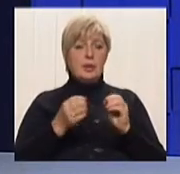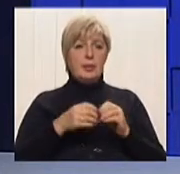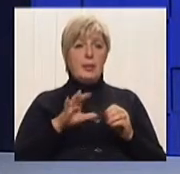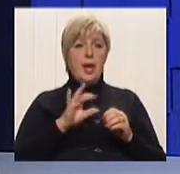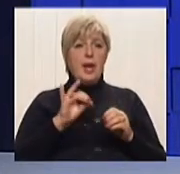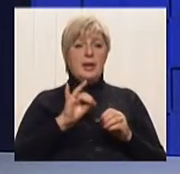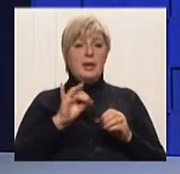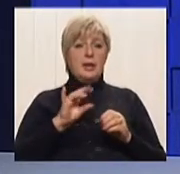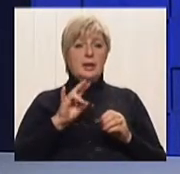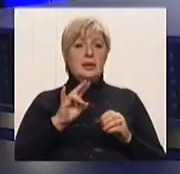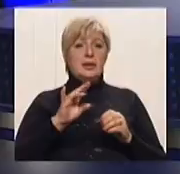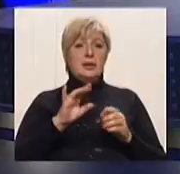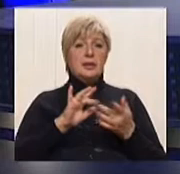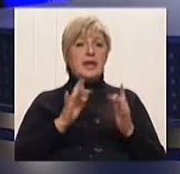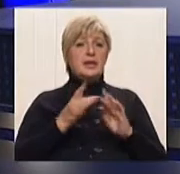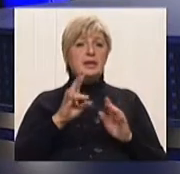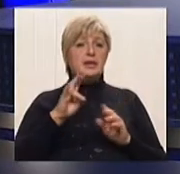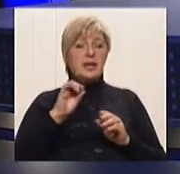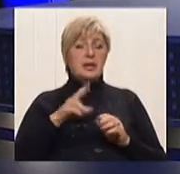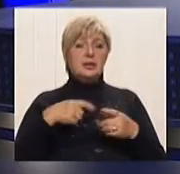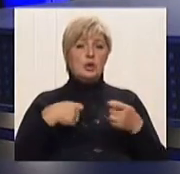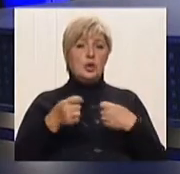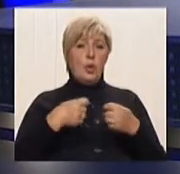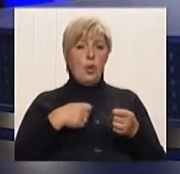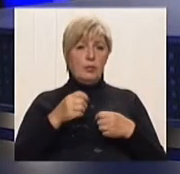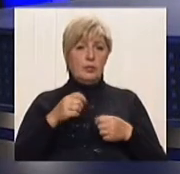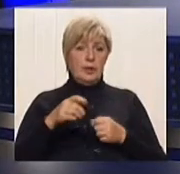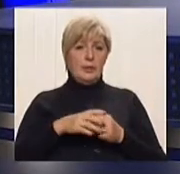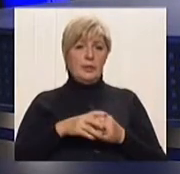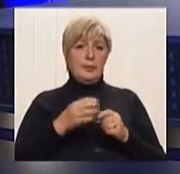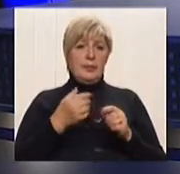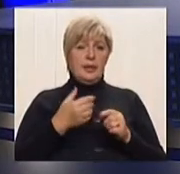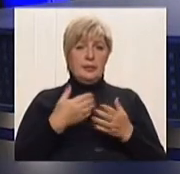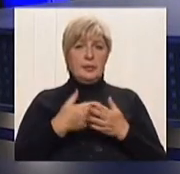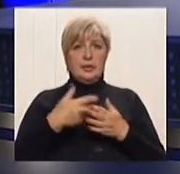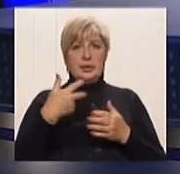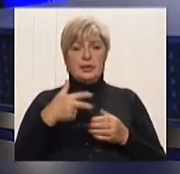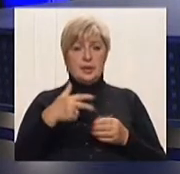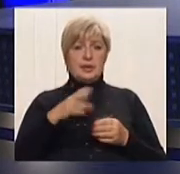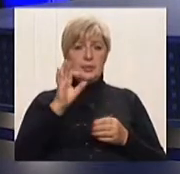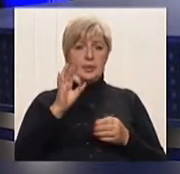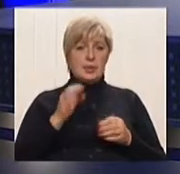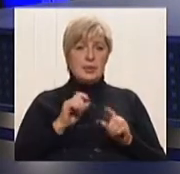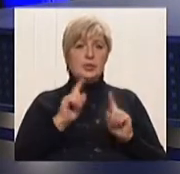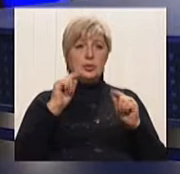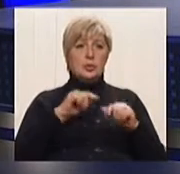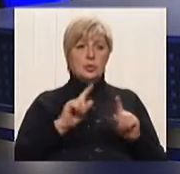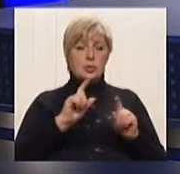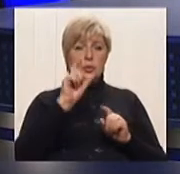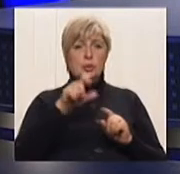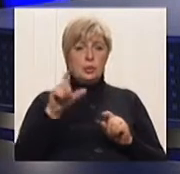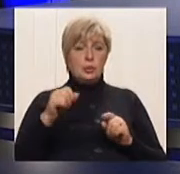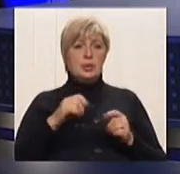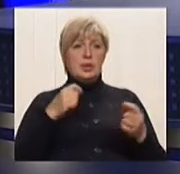зараз, якби, і кількість таких жалок починає відвеличитися. Чуть ли не до 30% – це то, що люди сталкиваються і з прямим